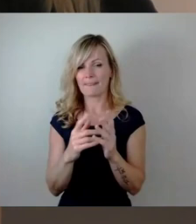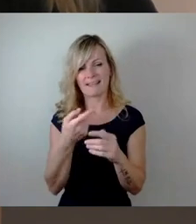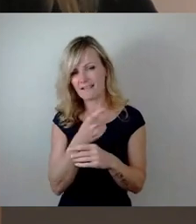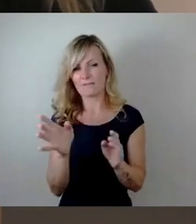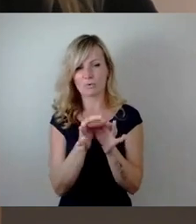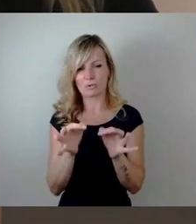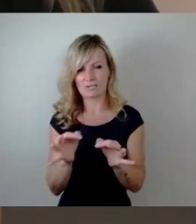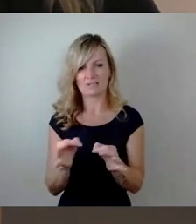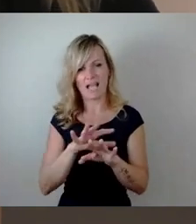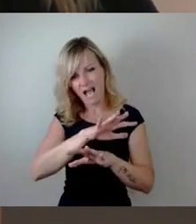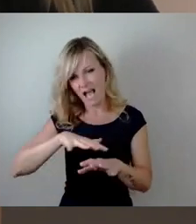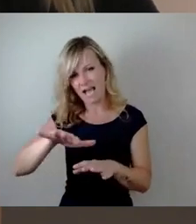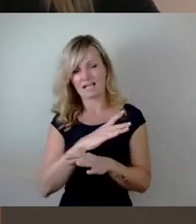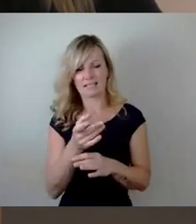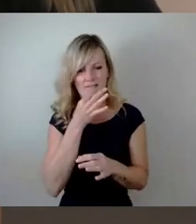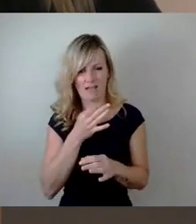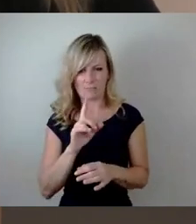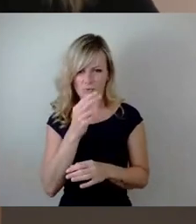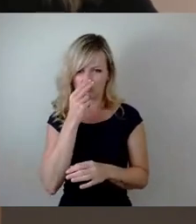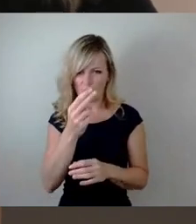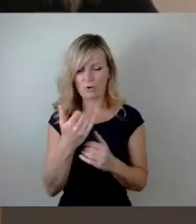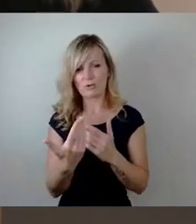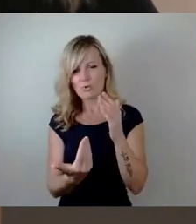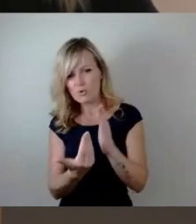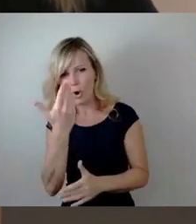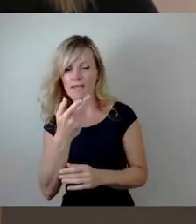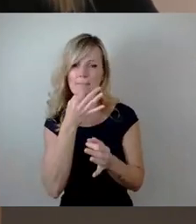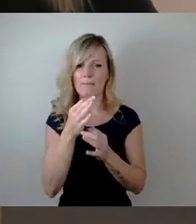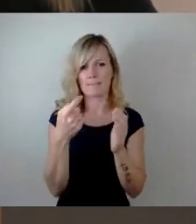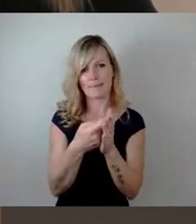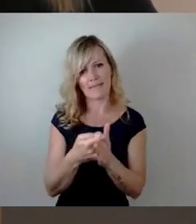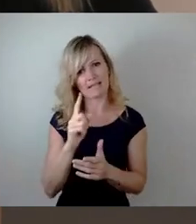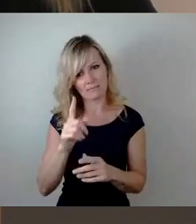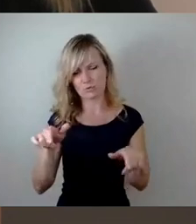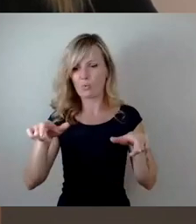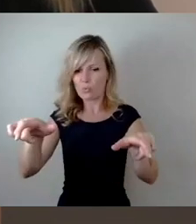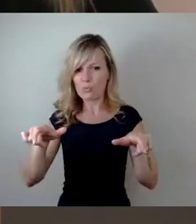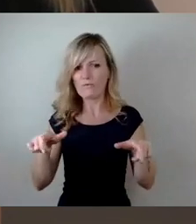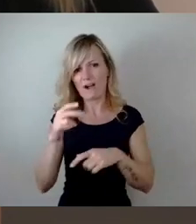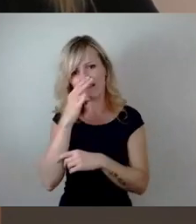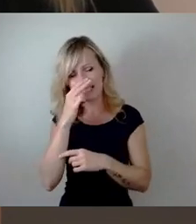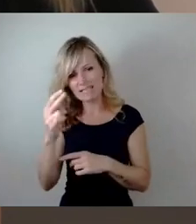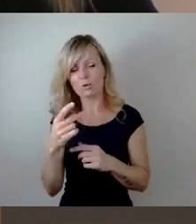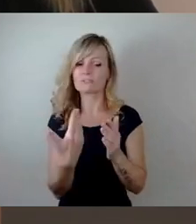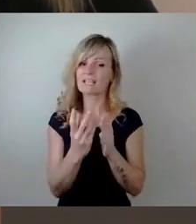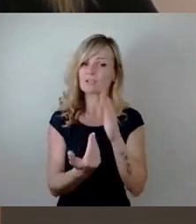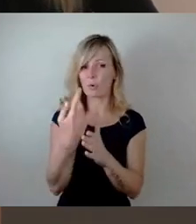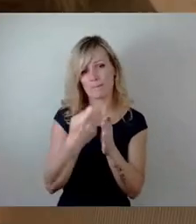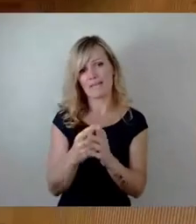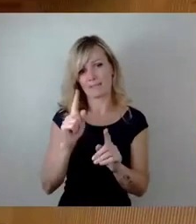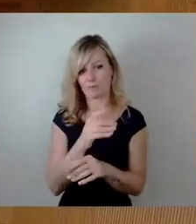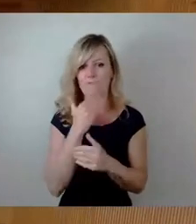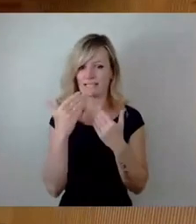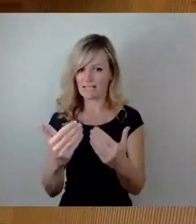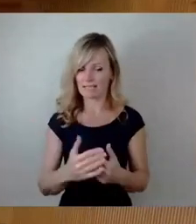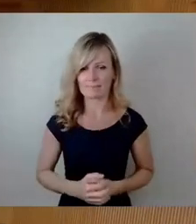Uferbewährungen an Gewässern ganz neu und das werden wir auch nochmal neu bewerten müssen, glaube ich. Vielen Dank bis dahin. So, wir